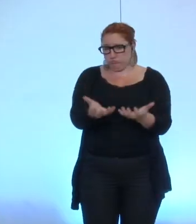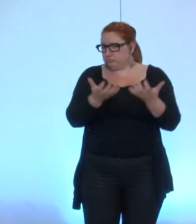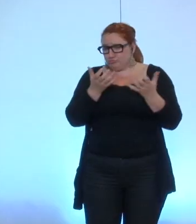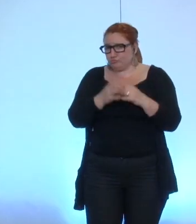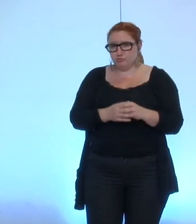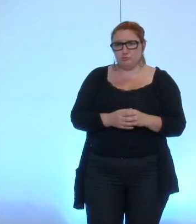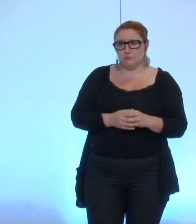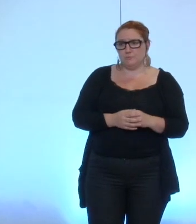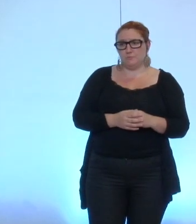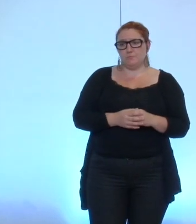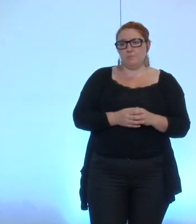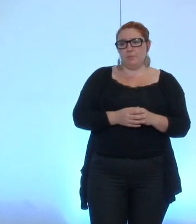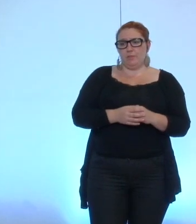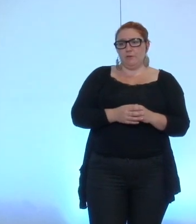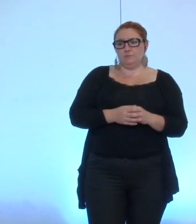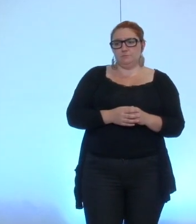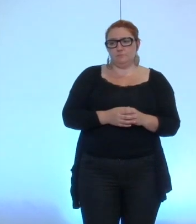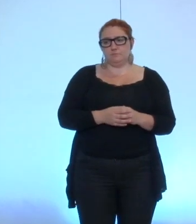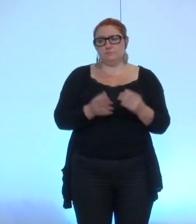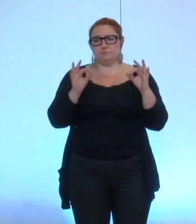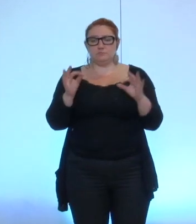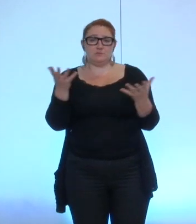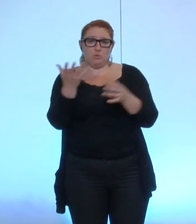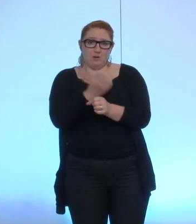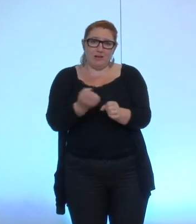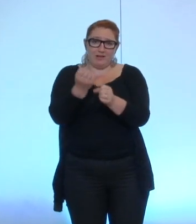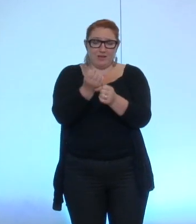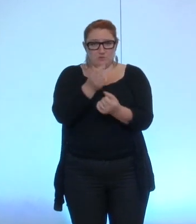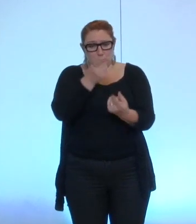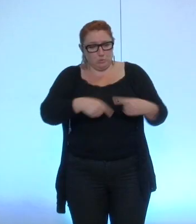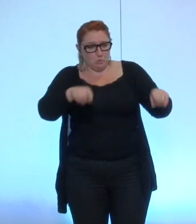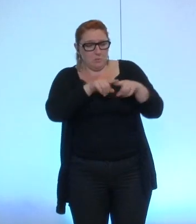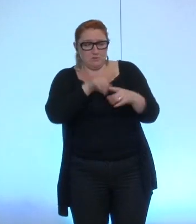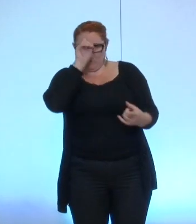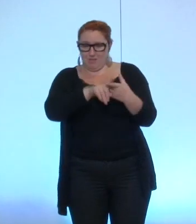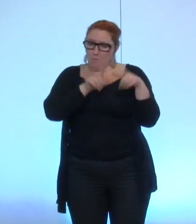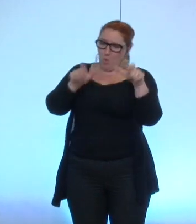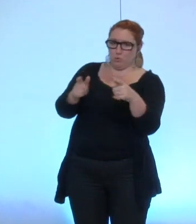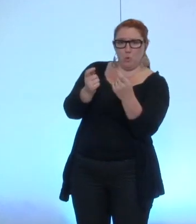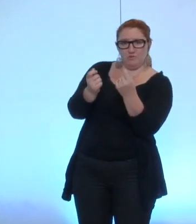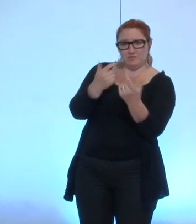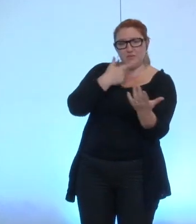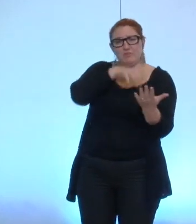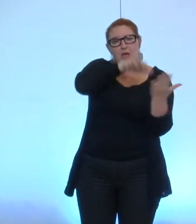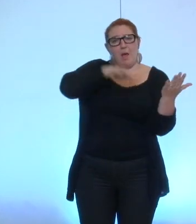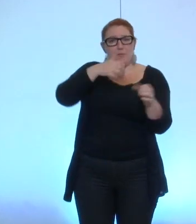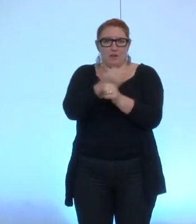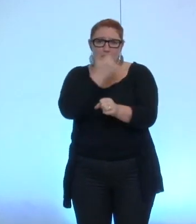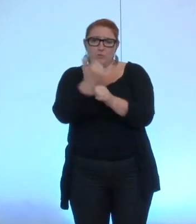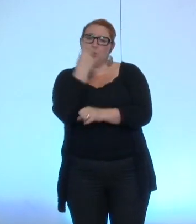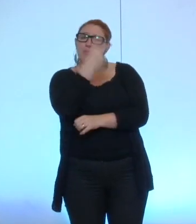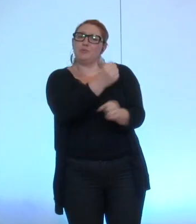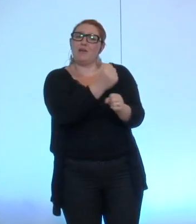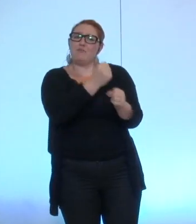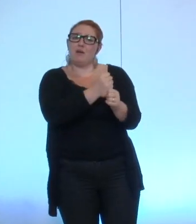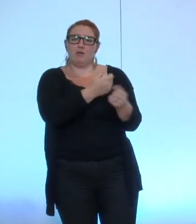explicitées dans cet article donc c'est la création d'une commission de contrôle financier avec un rapport annuel des travaux de cette commission